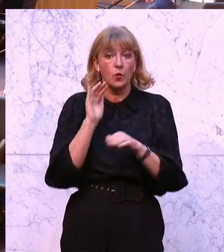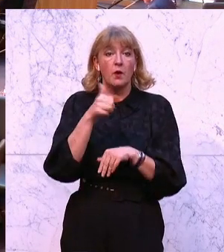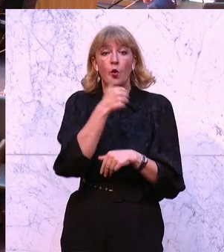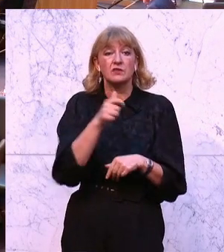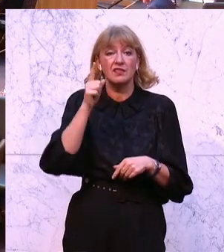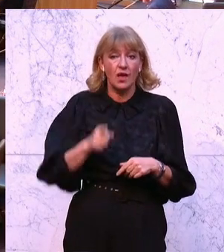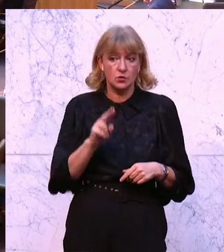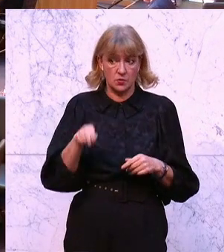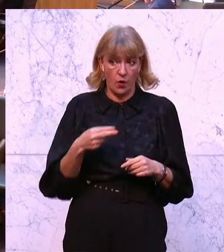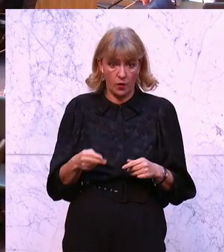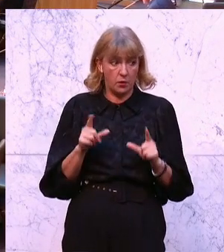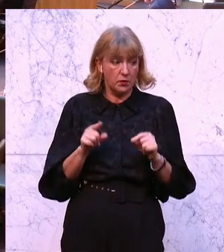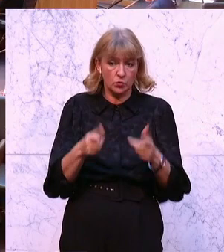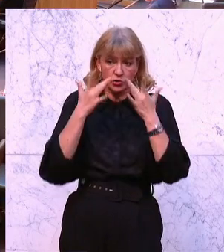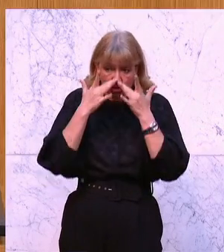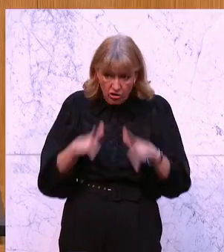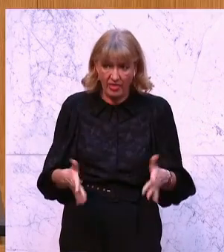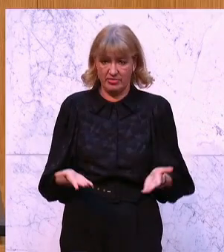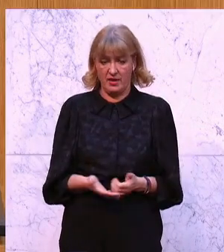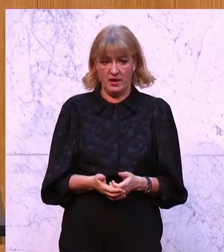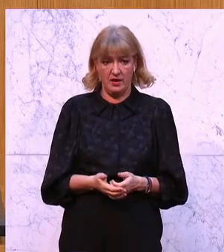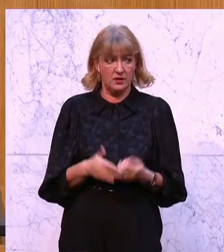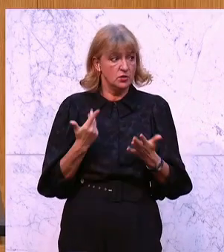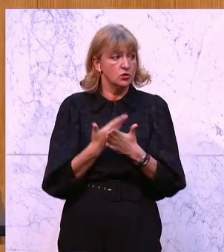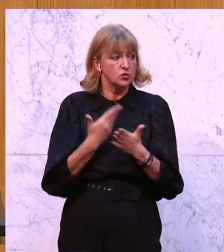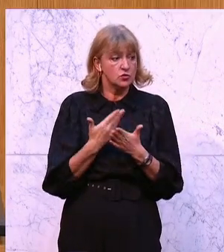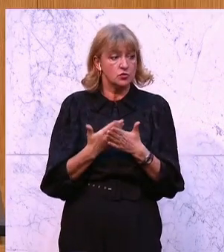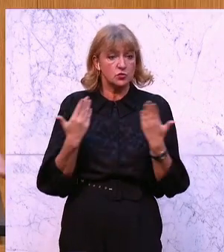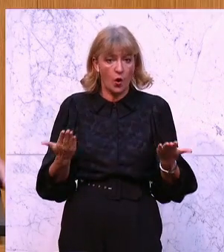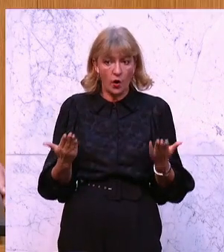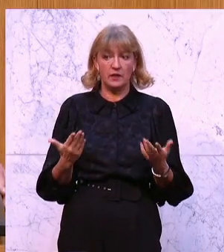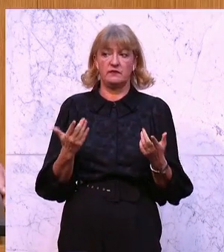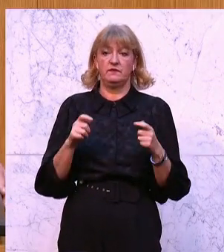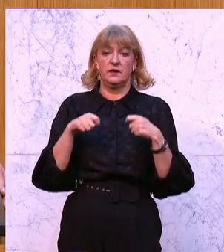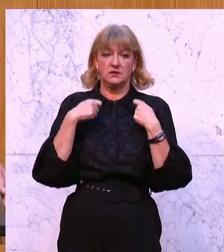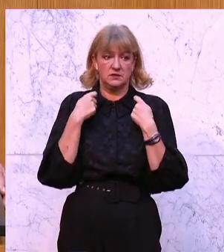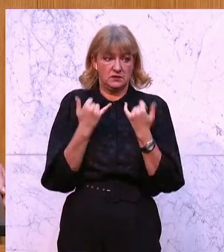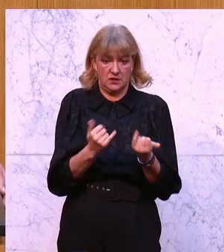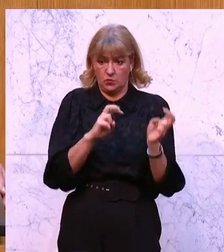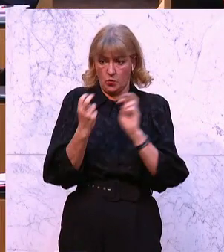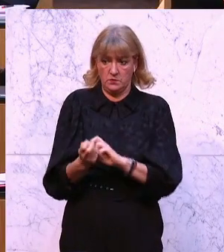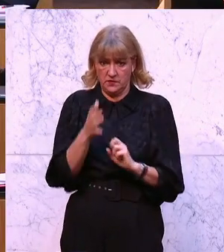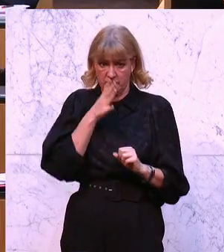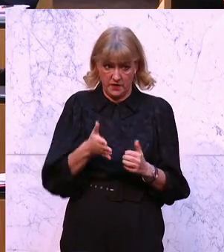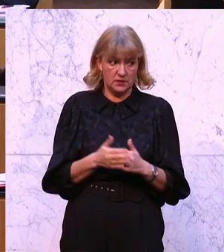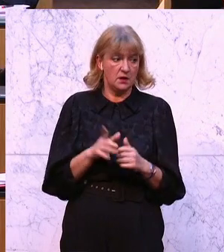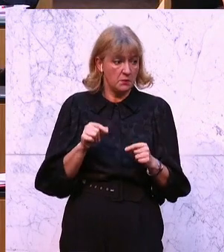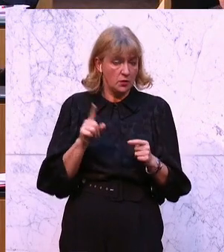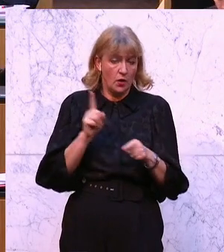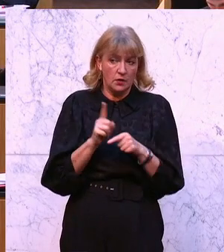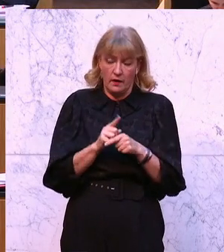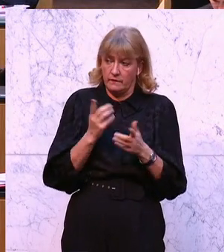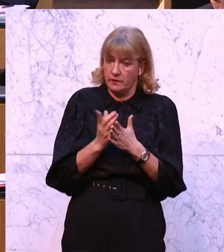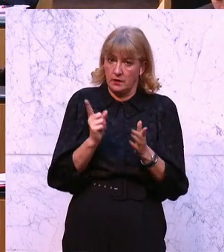.000 Euro. Das ist eine Schande, meine Damen und Herren, dass so etwas jetzt umgesetzt wird. Und das ist ein Schlag ins